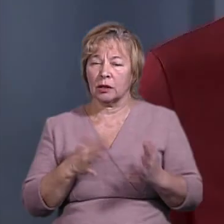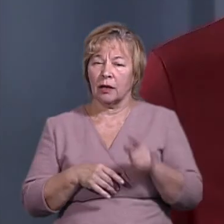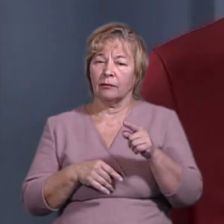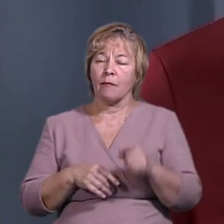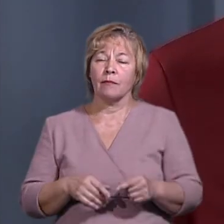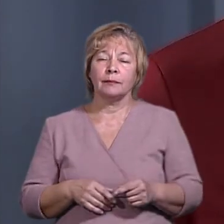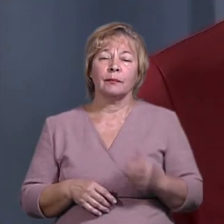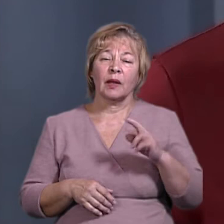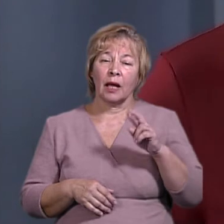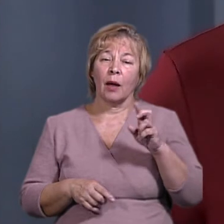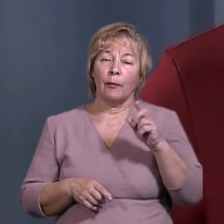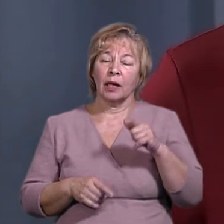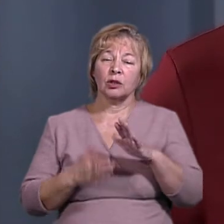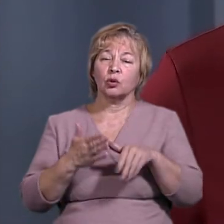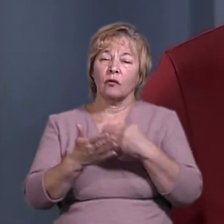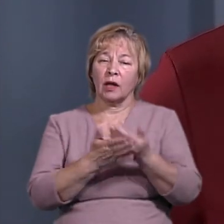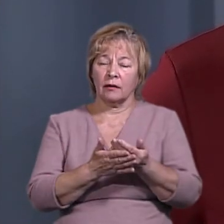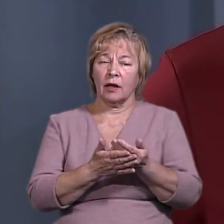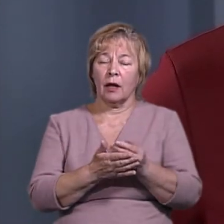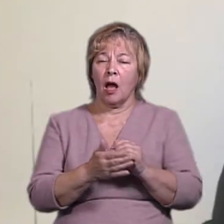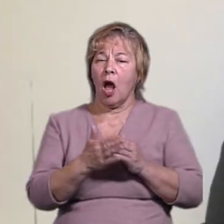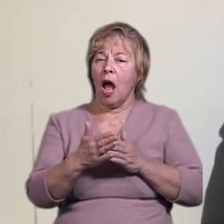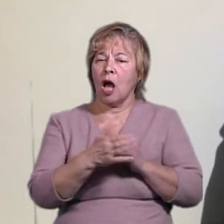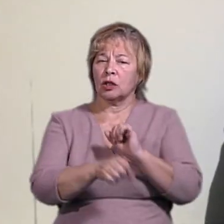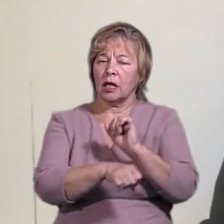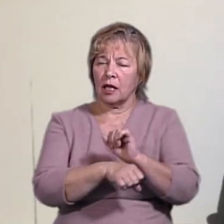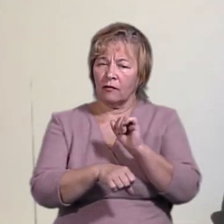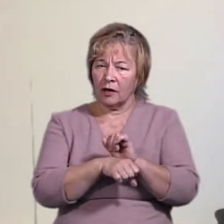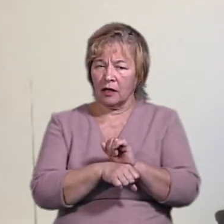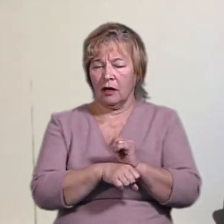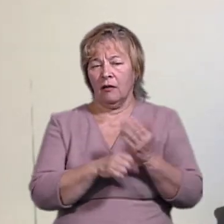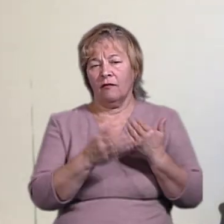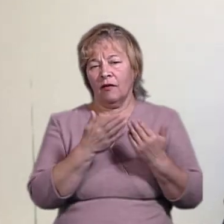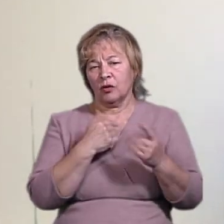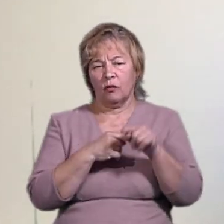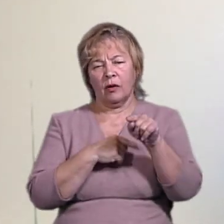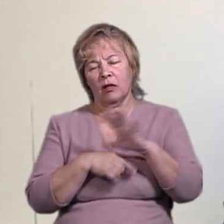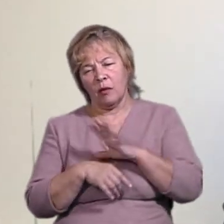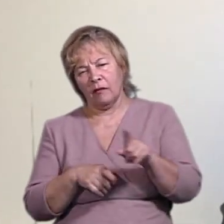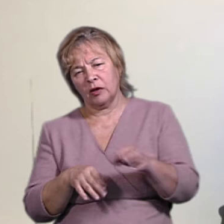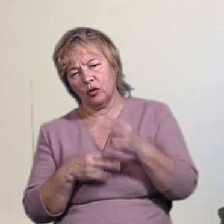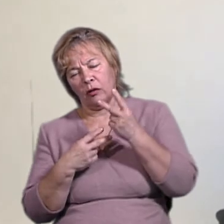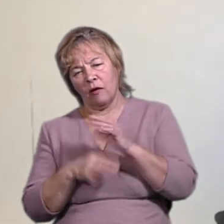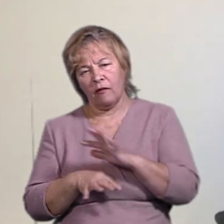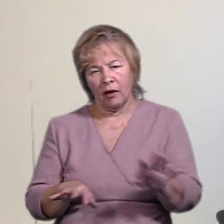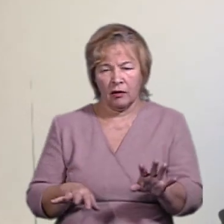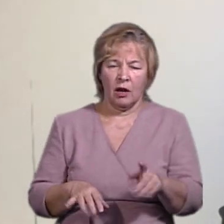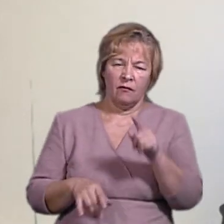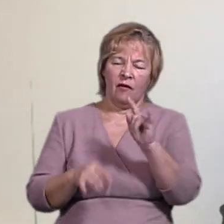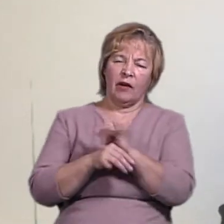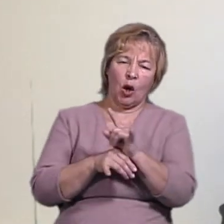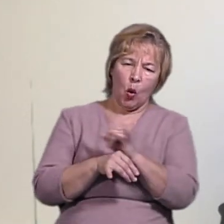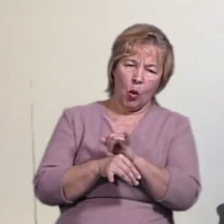Відповідно, я би радила припинити комунікацію в стилі «Вас там не було, ви нічого не бачили, ви все в